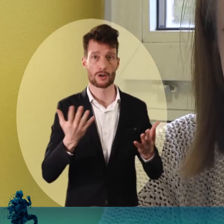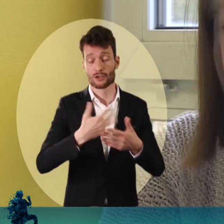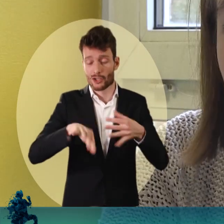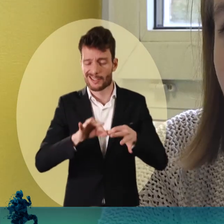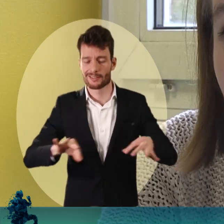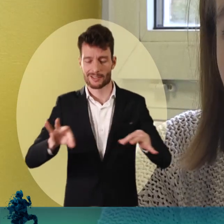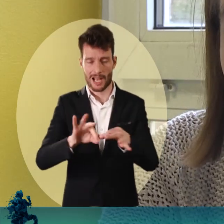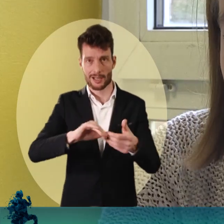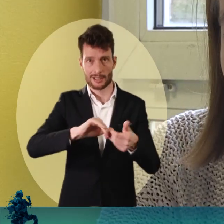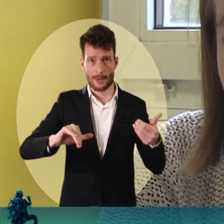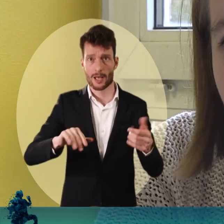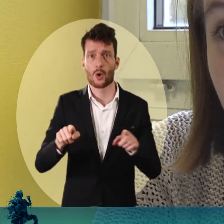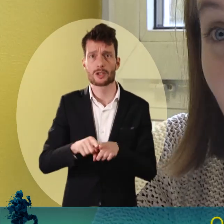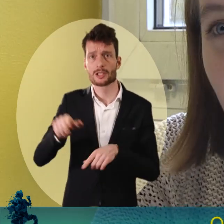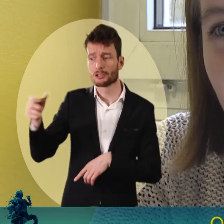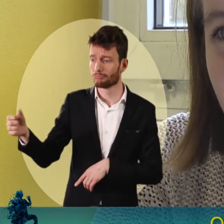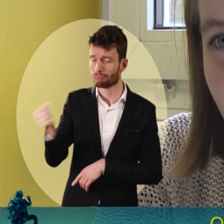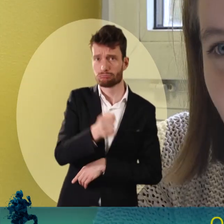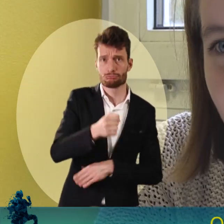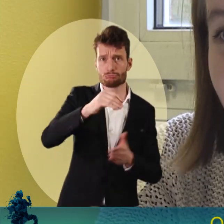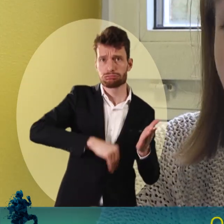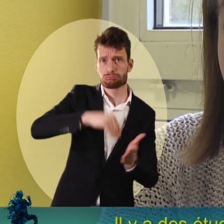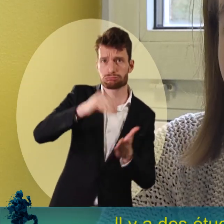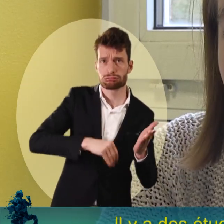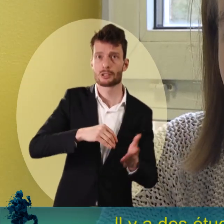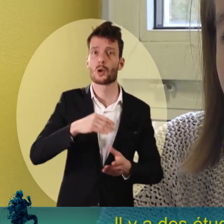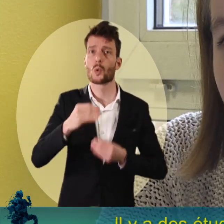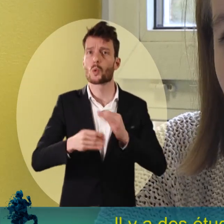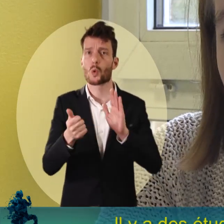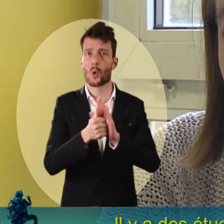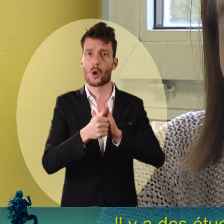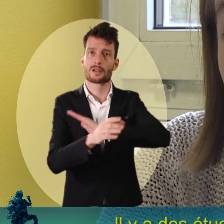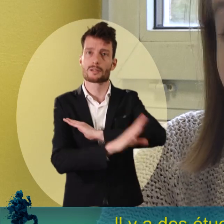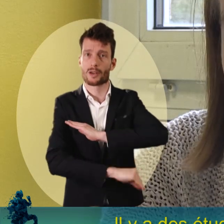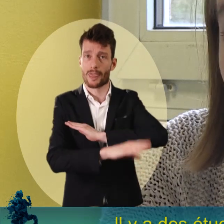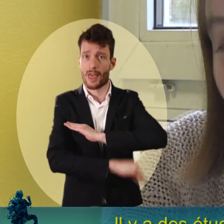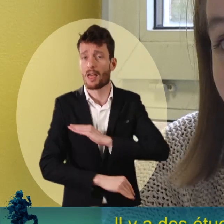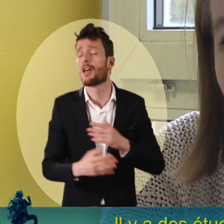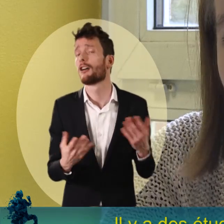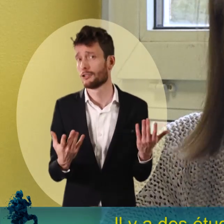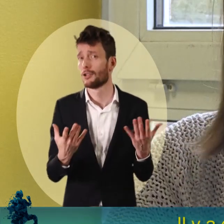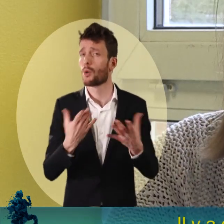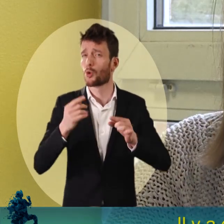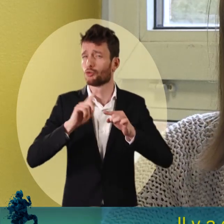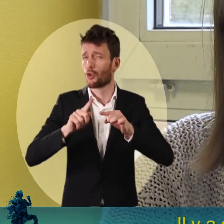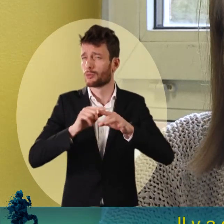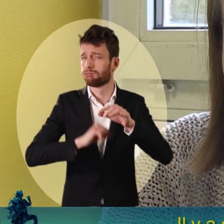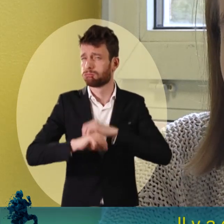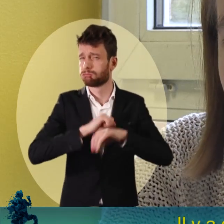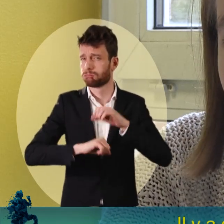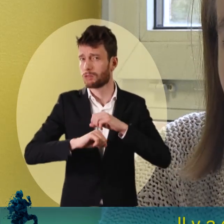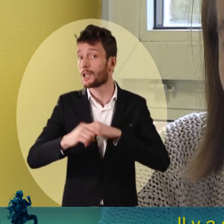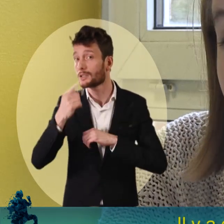concrètes. J'ai eu un tiers temps, on est dans une salle à part, on peut demander une salle à part. Il y a des étudiants qui sont là pour être preneur de notes. Il y a des